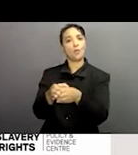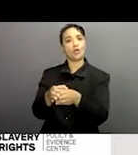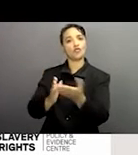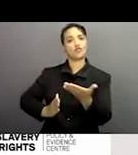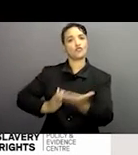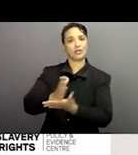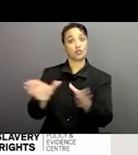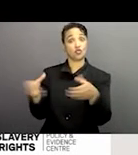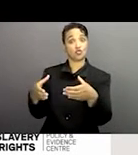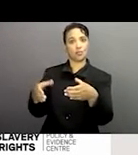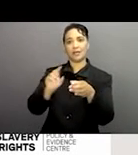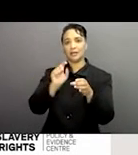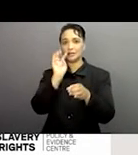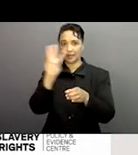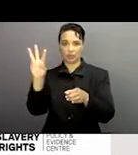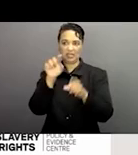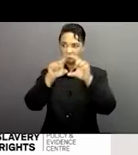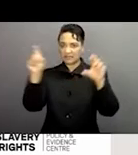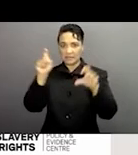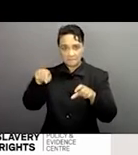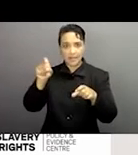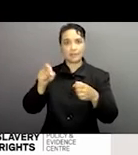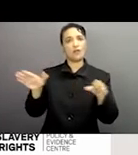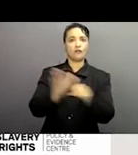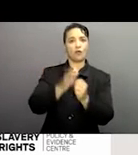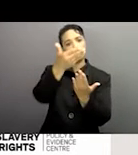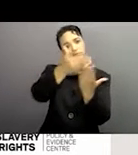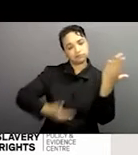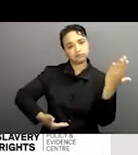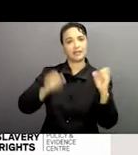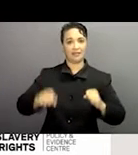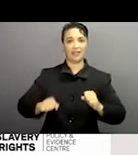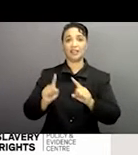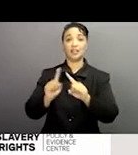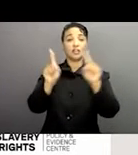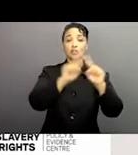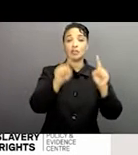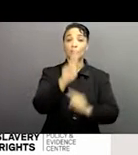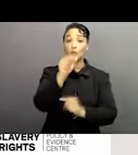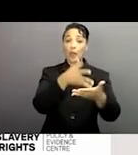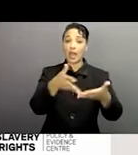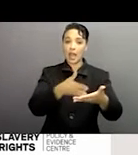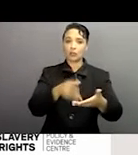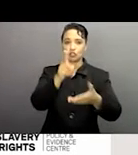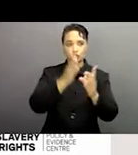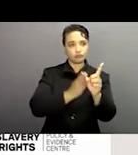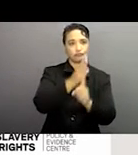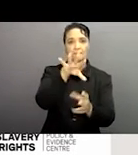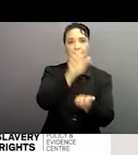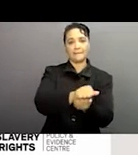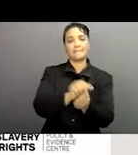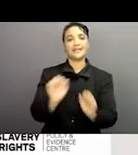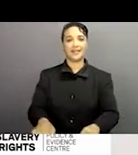aussi à la minorité. Et ce rapport est également disponible dans toutes les langues officielles des Nations